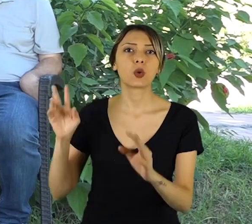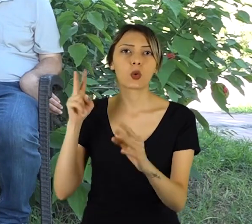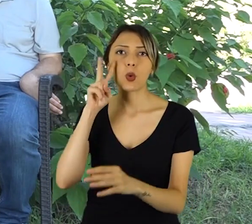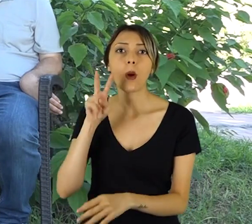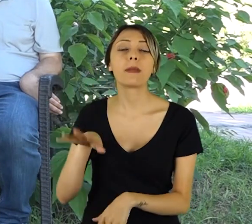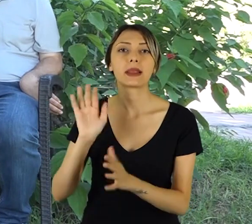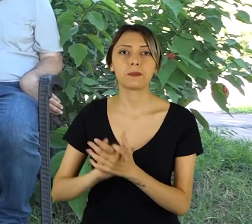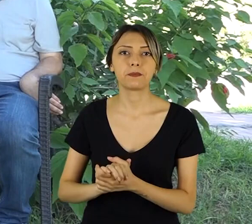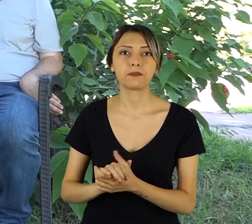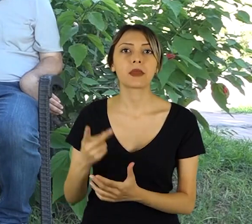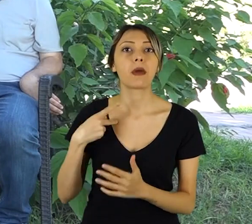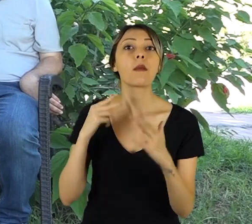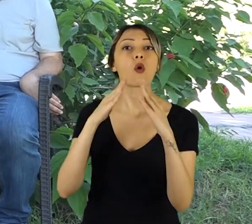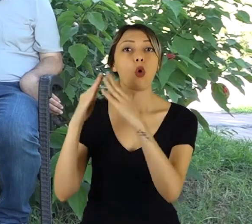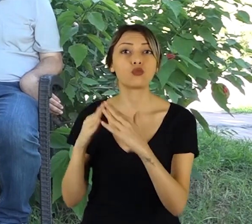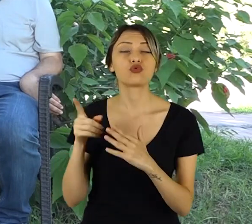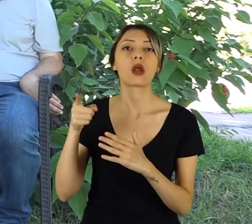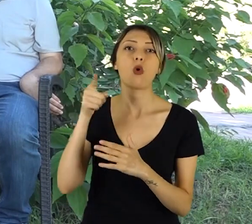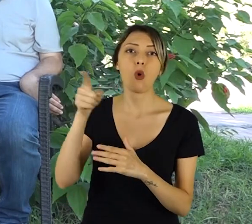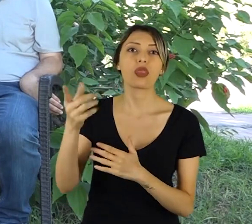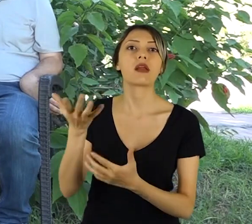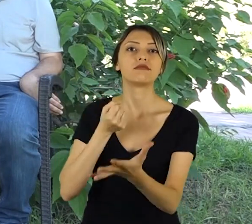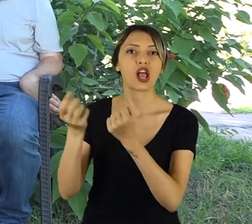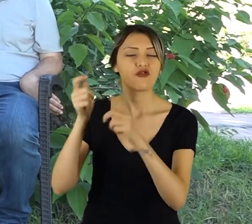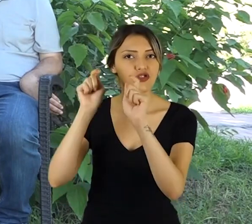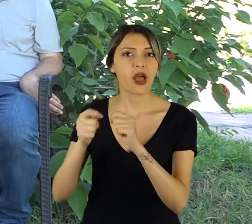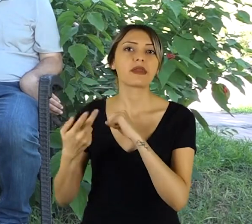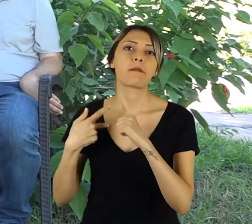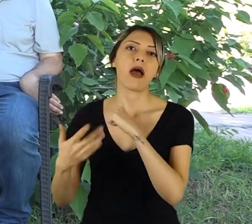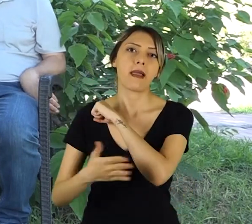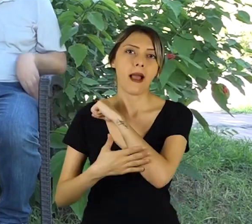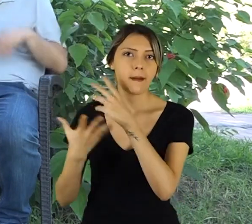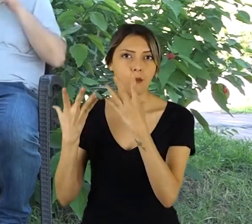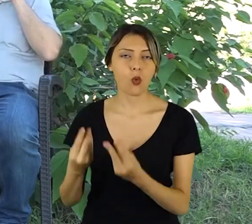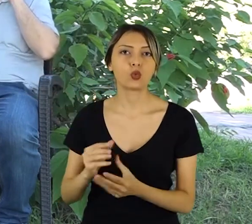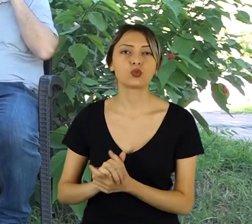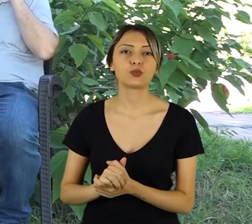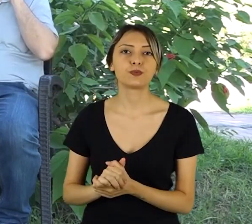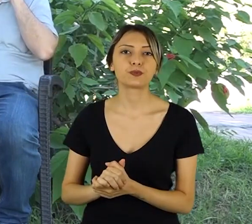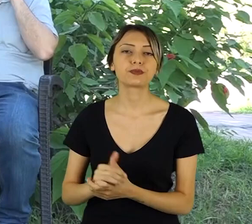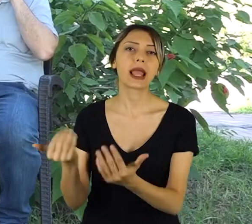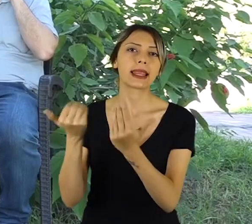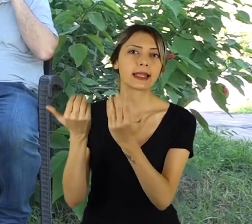alışverişlerimi yaptı, yardımcı olmaya çalıştı. Destek almaya çalıştım.